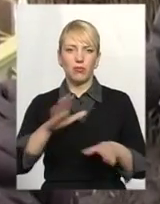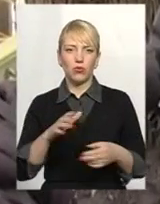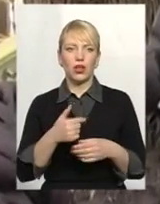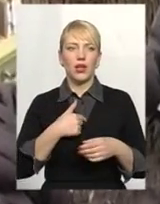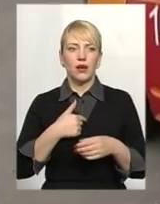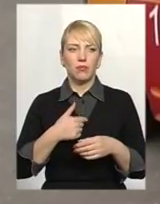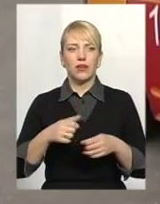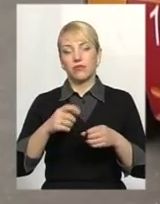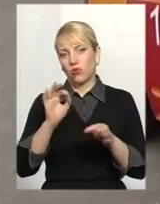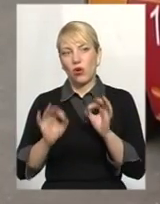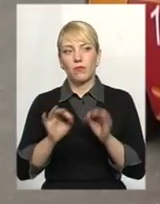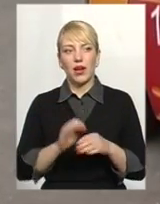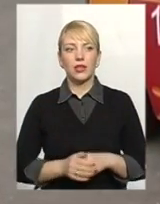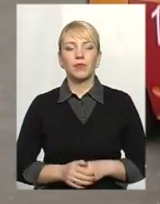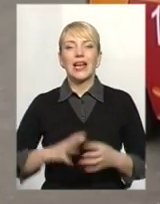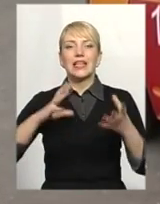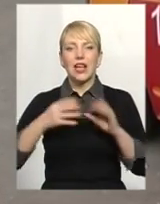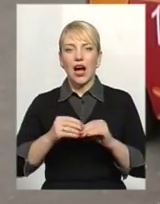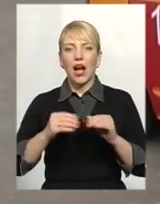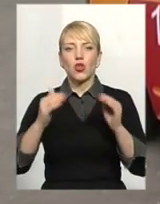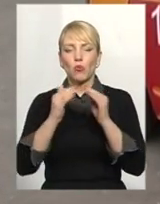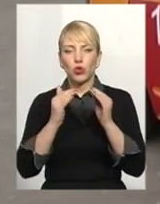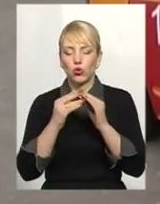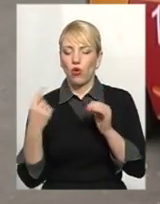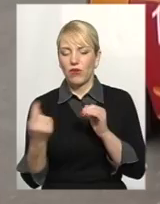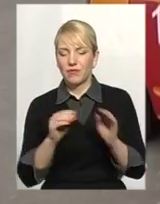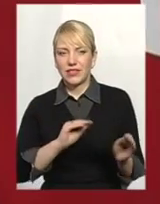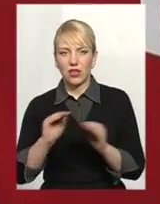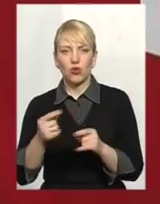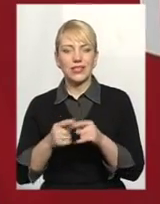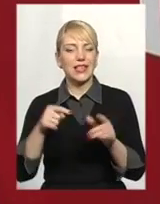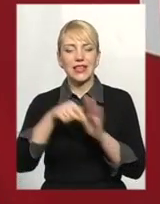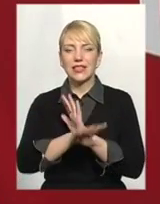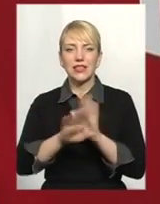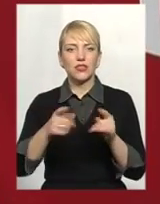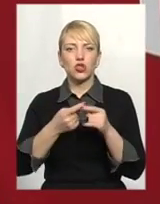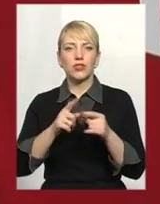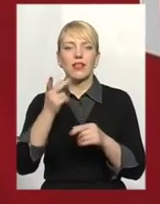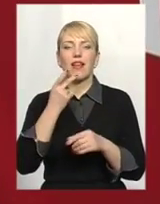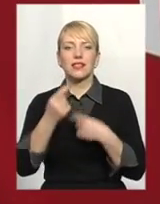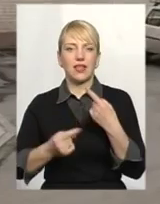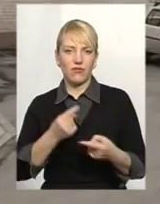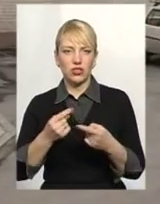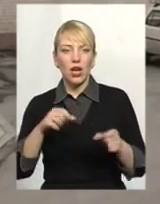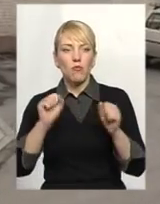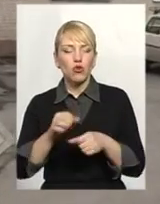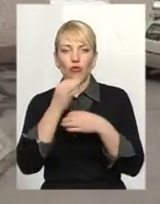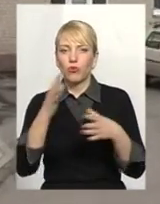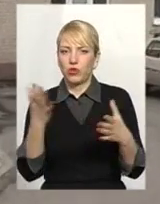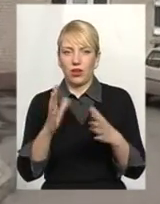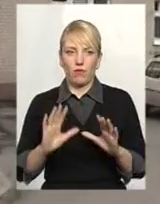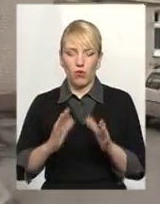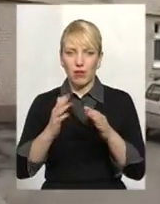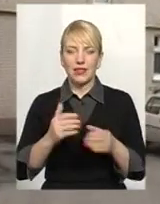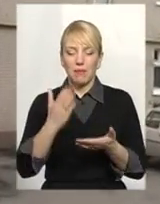мабуть, що нормально. Встановлення загальнобудинкового лічильника на блакитне паливо не означає, що це назавжди. У будь-який момент споживач має